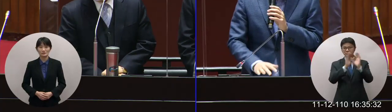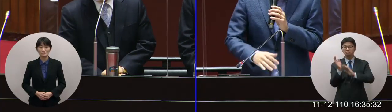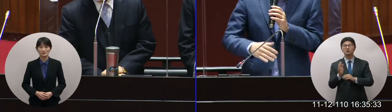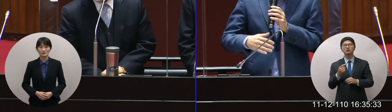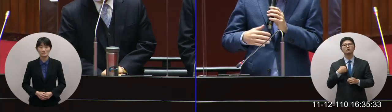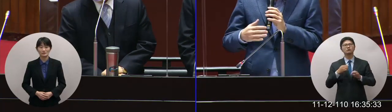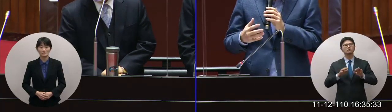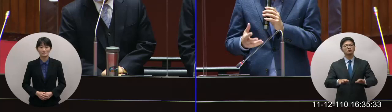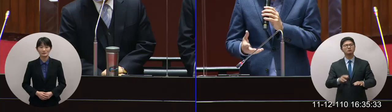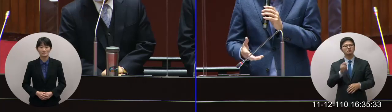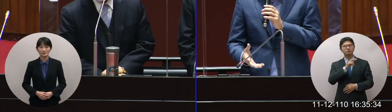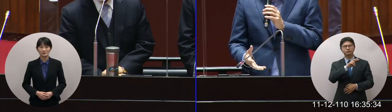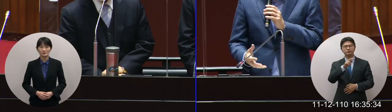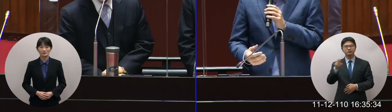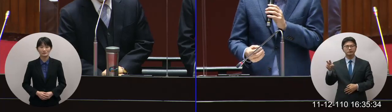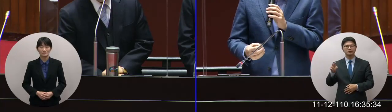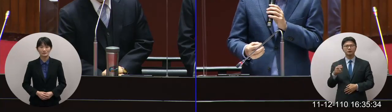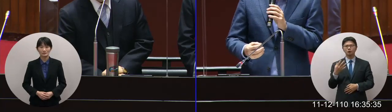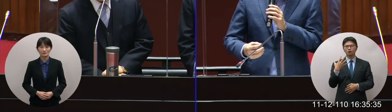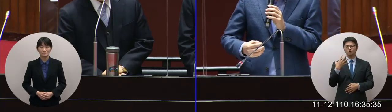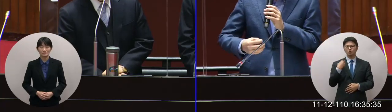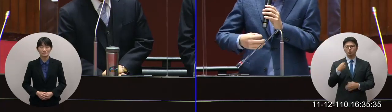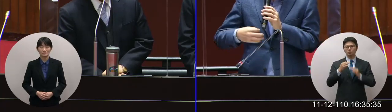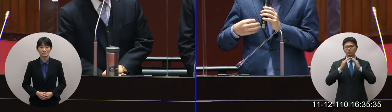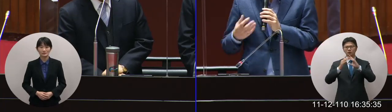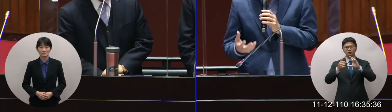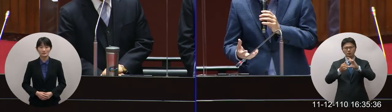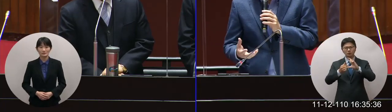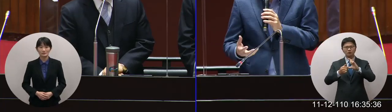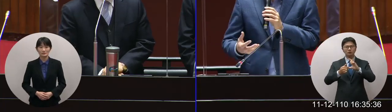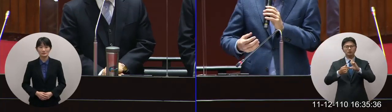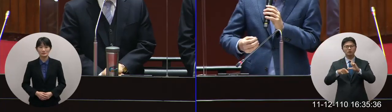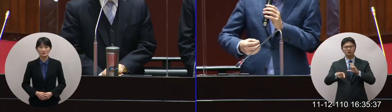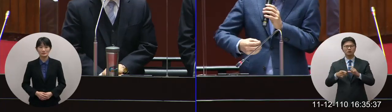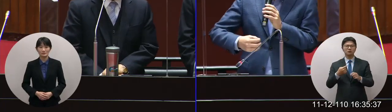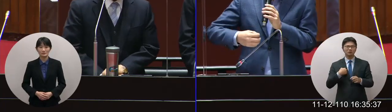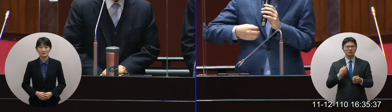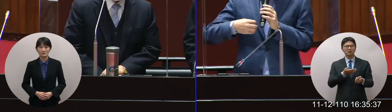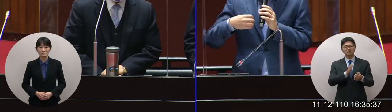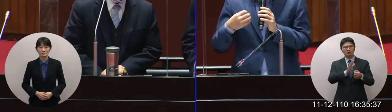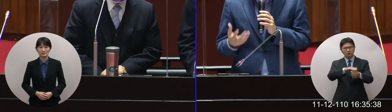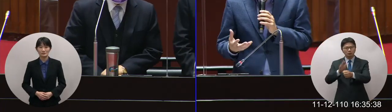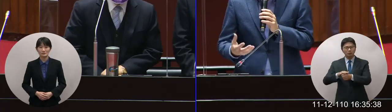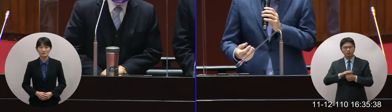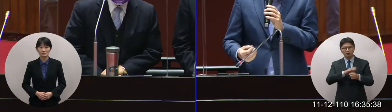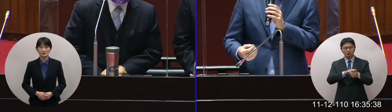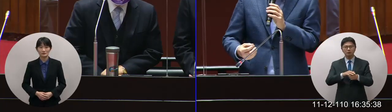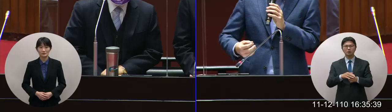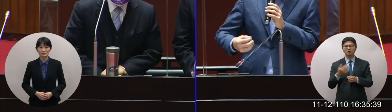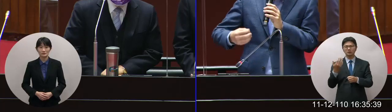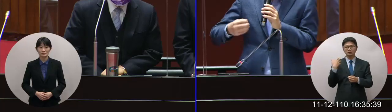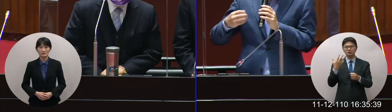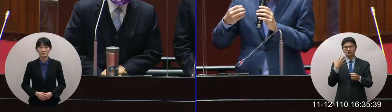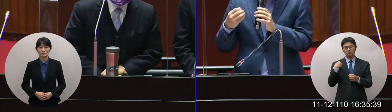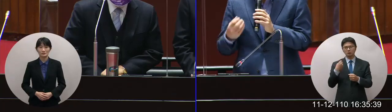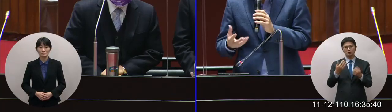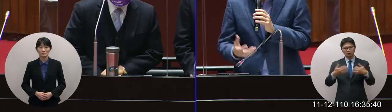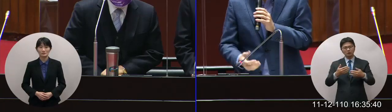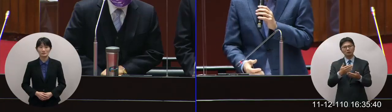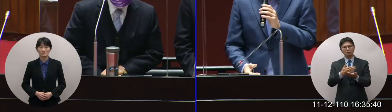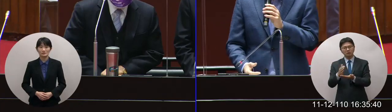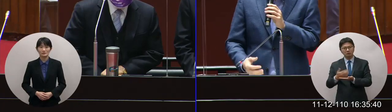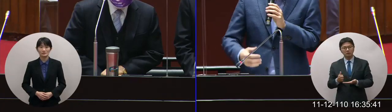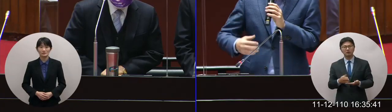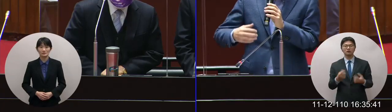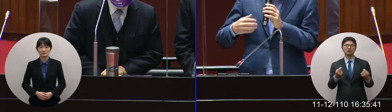現在看到很多的一個救市區我們不斷的在補破網在解決它的問題很多相關於交